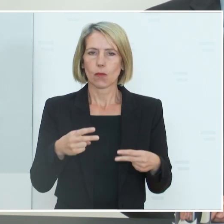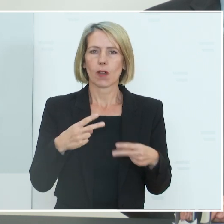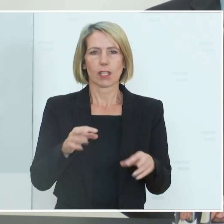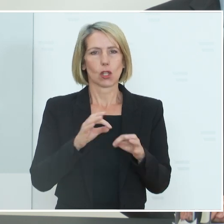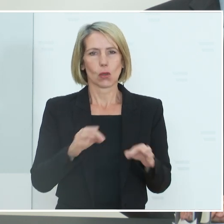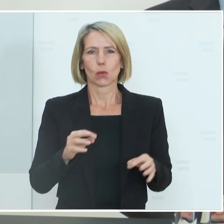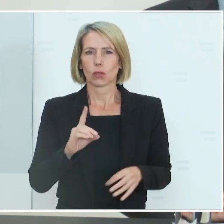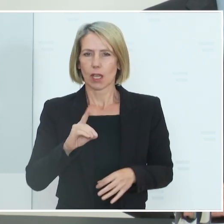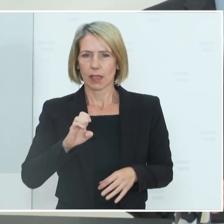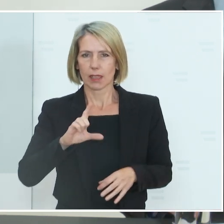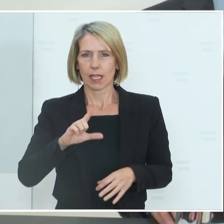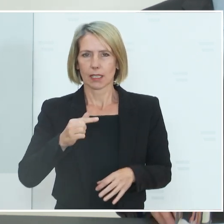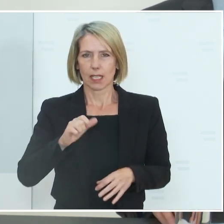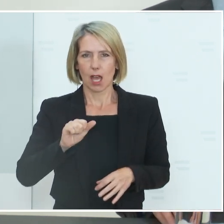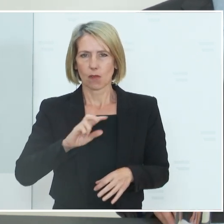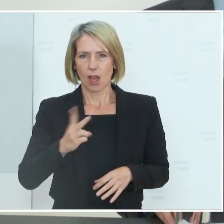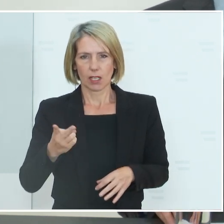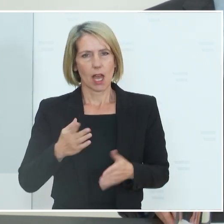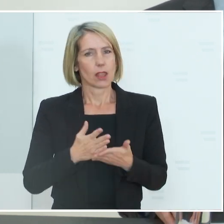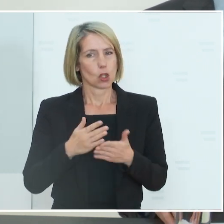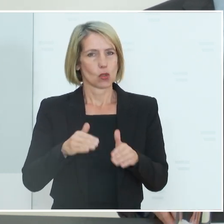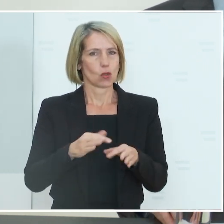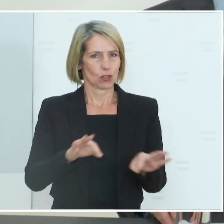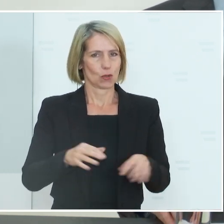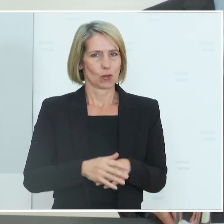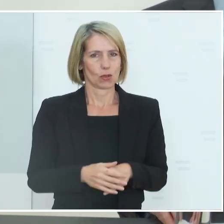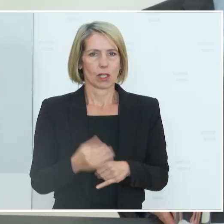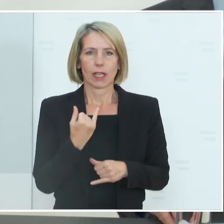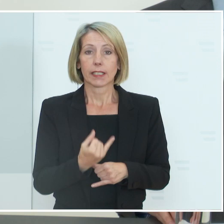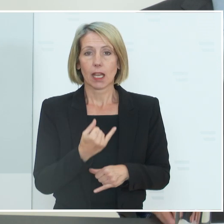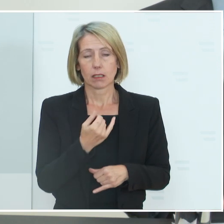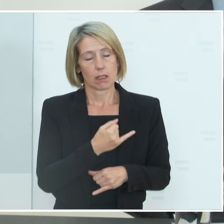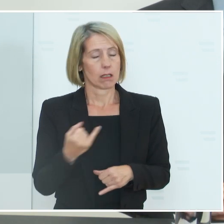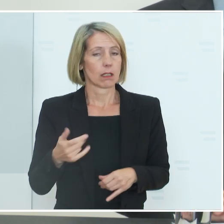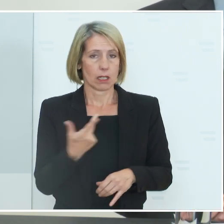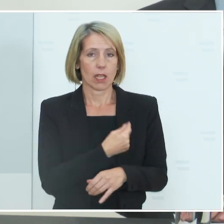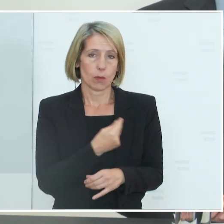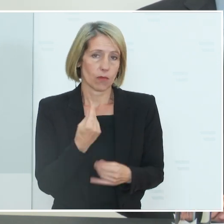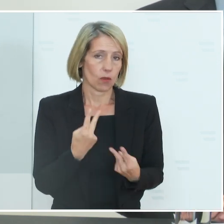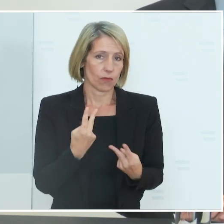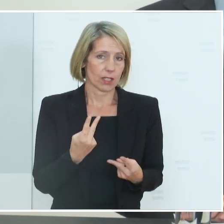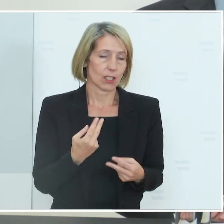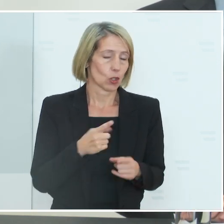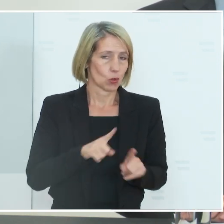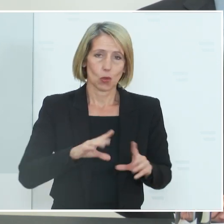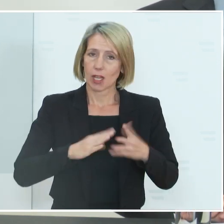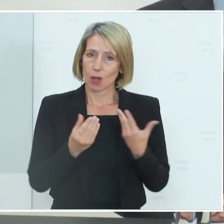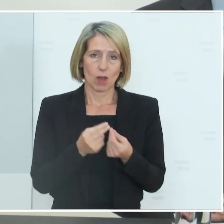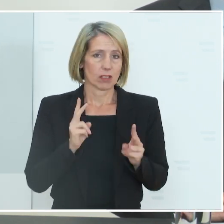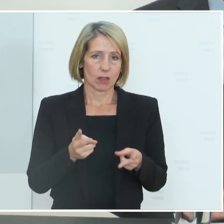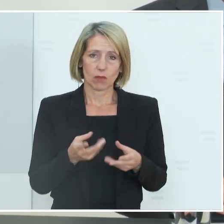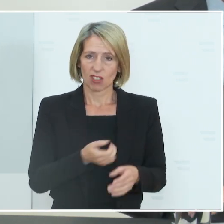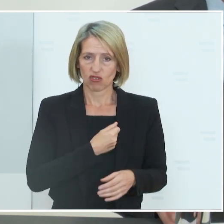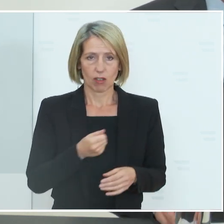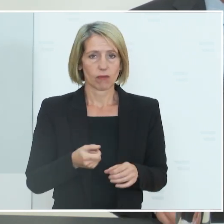Delta-Variante geschützt sind. Jetzt zählt jede Impfung. Nur gemeinsam schaffen wir den Weg aus dieser Pandemie.